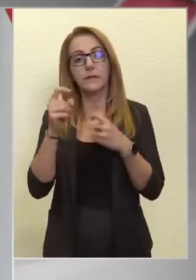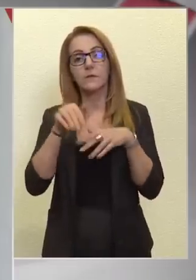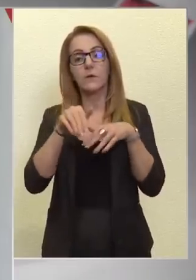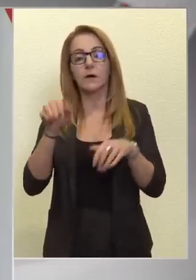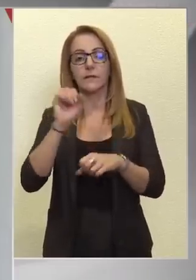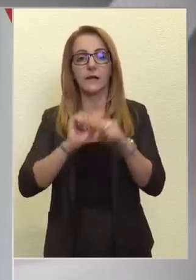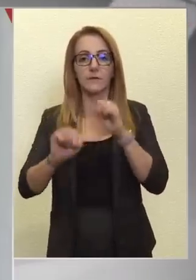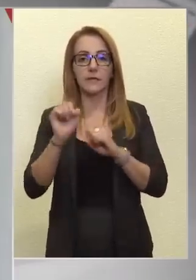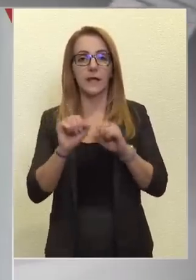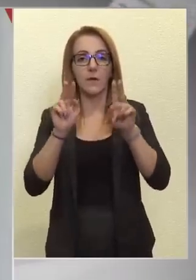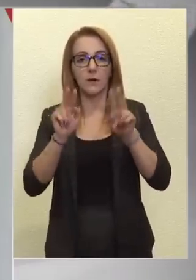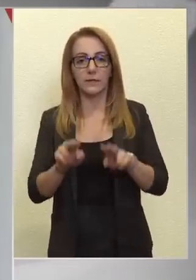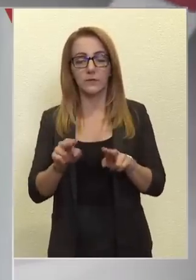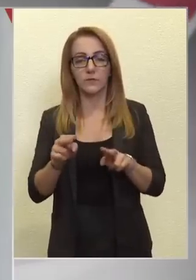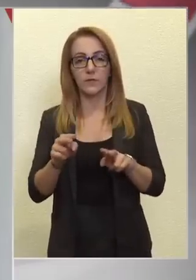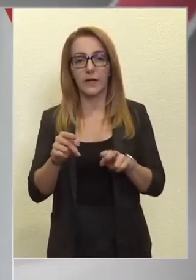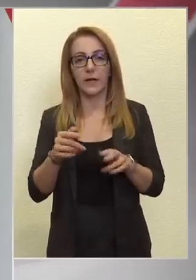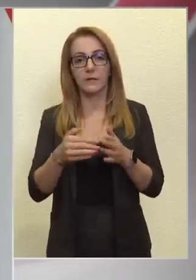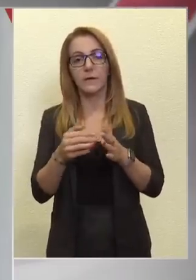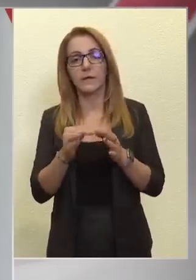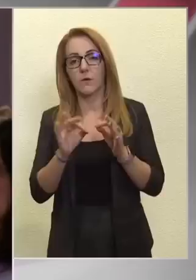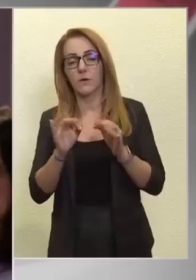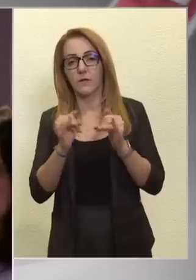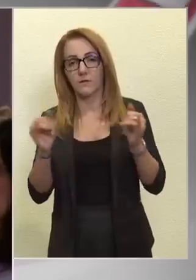határvédelem hatékonyságát tovább fogja javítani.